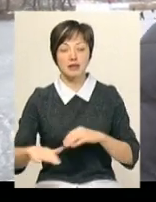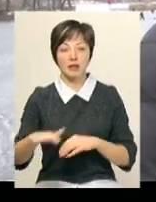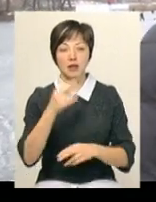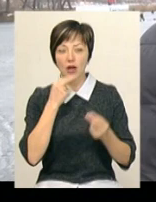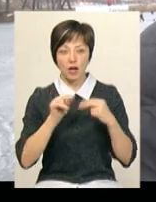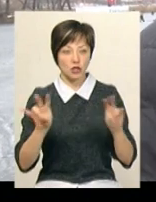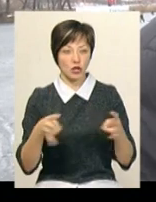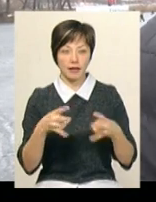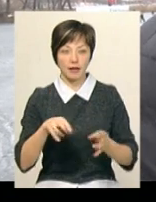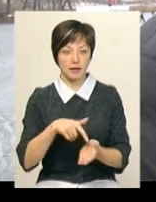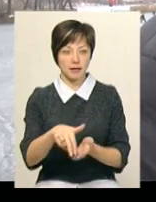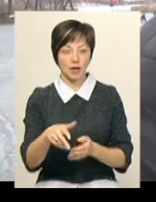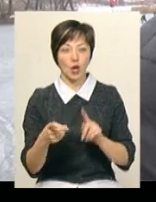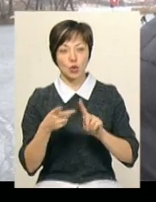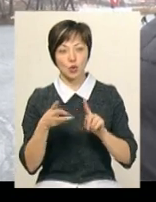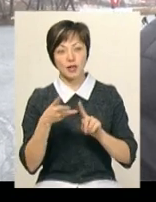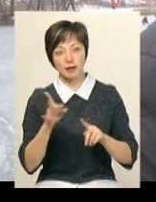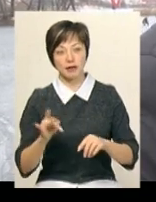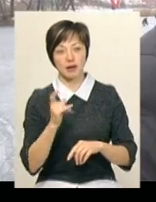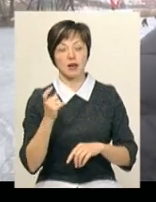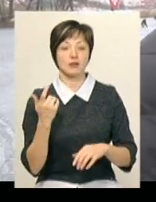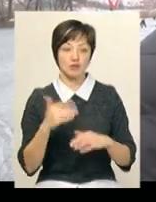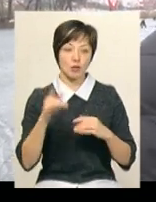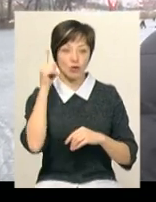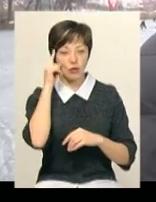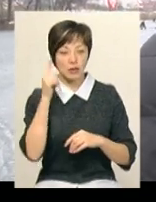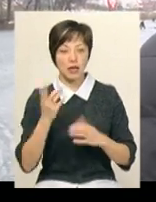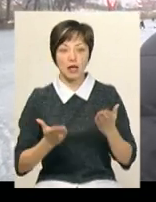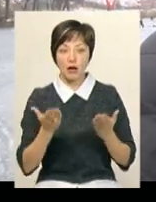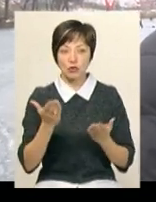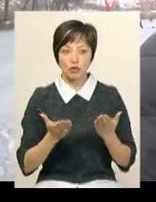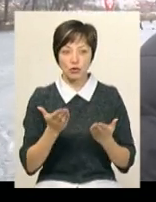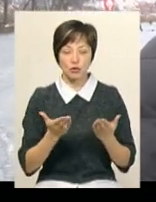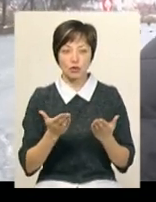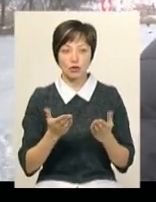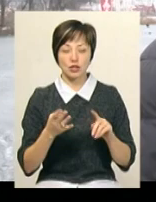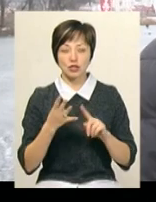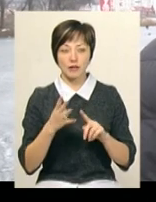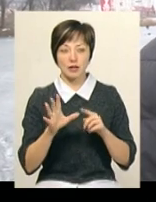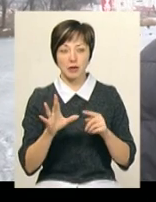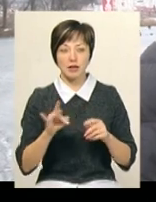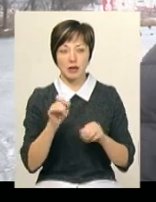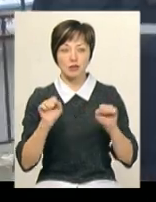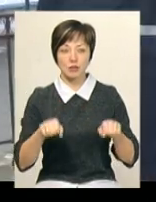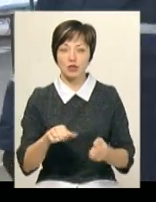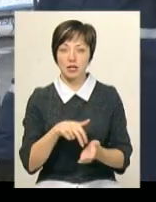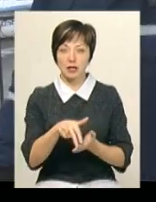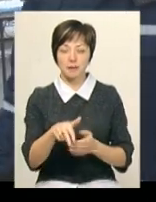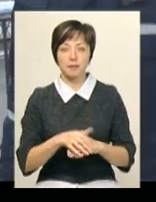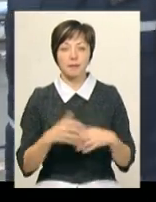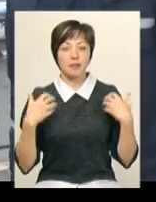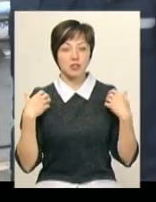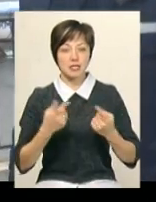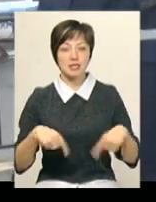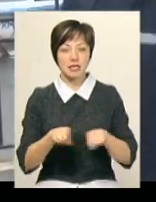краще не йти. Другий, третій раз – це ще подумати. Якщо четвертий, п'ятий раз – вже можна йти. Начальник